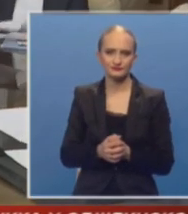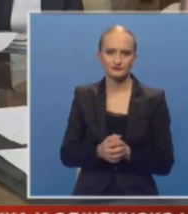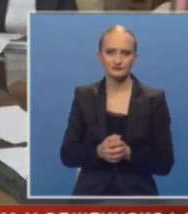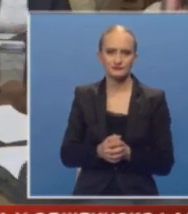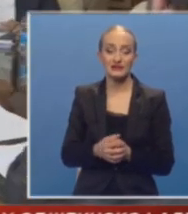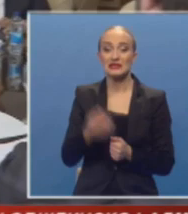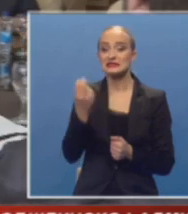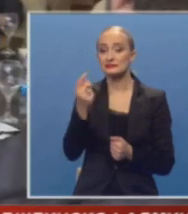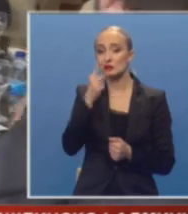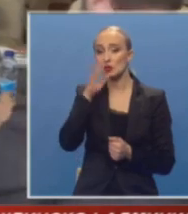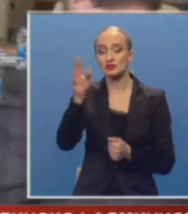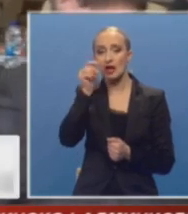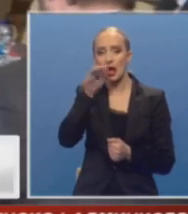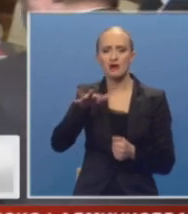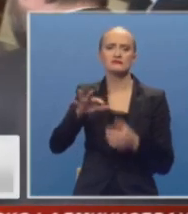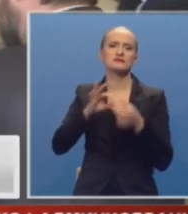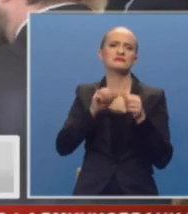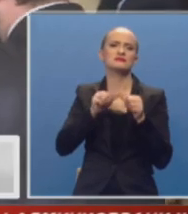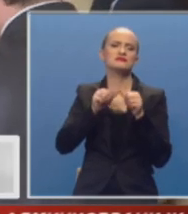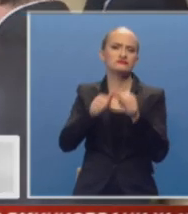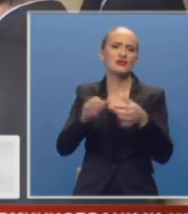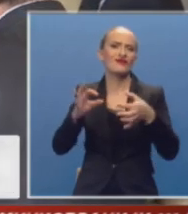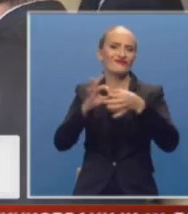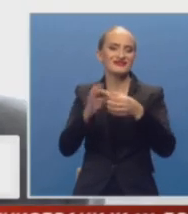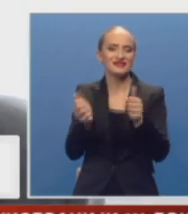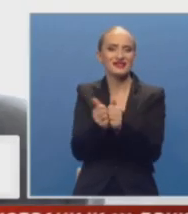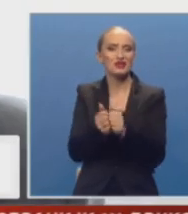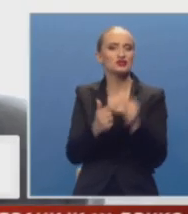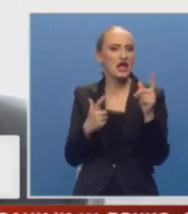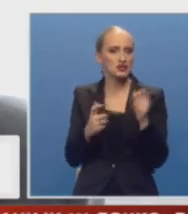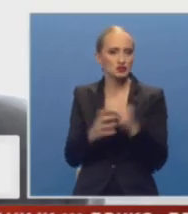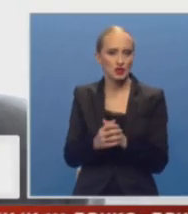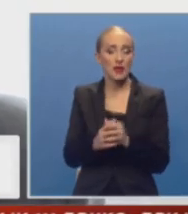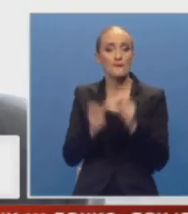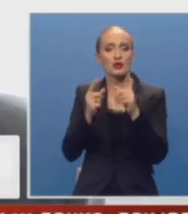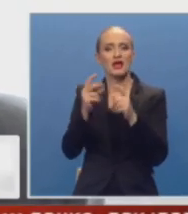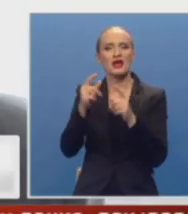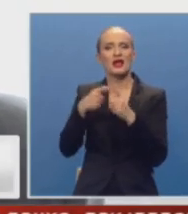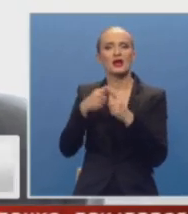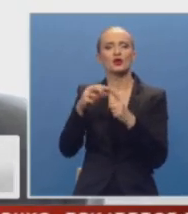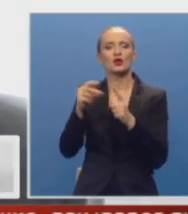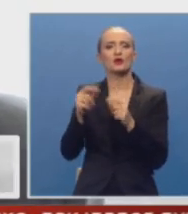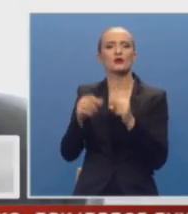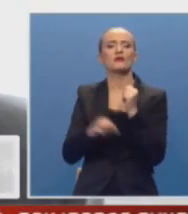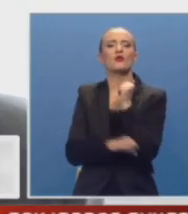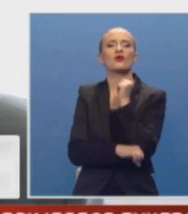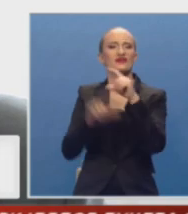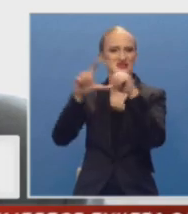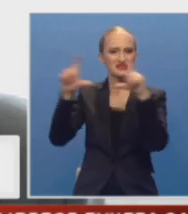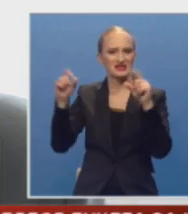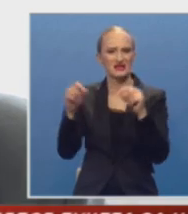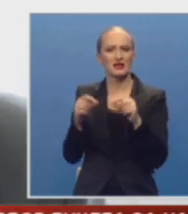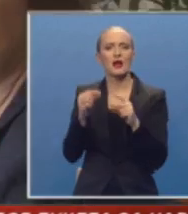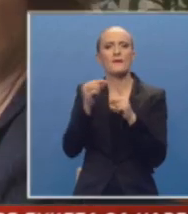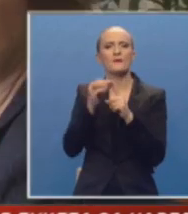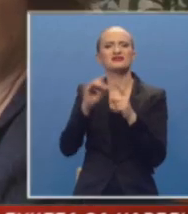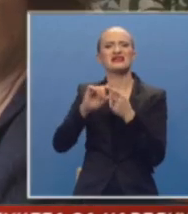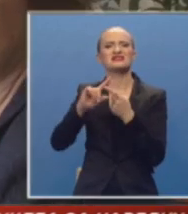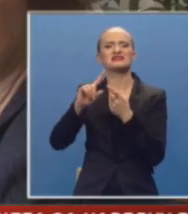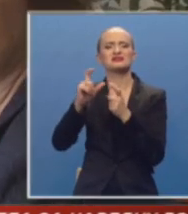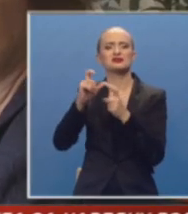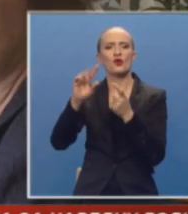Srpski i ruski narod trajno vezuje zajednička istorija. Poručio je rektor Tuljskog univerziteta Konstantin Podrezov.